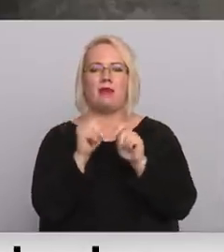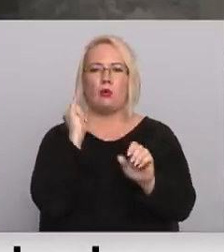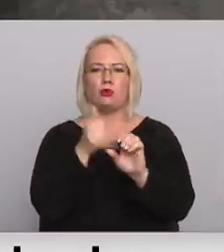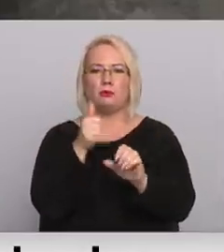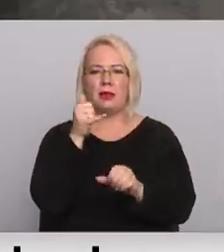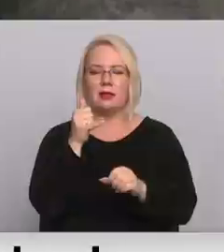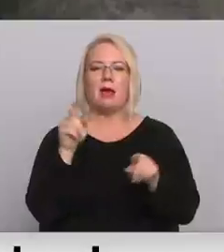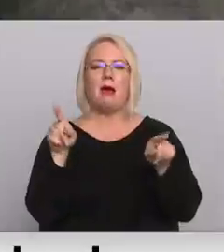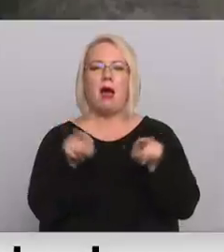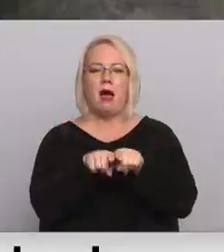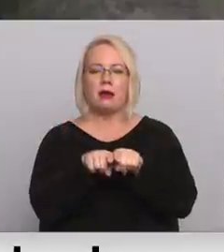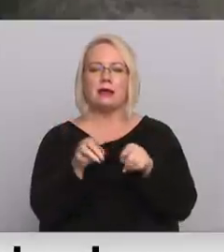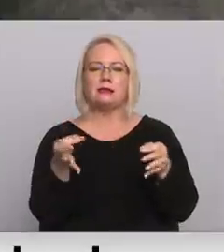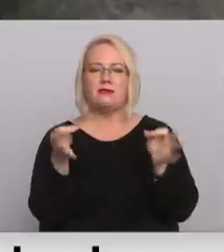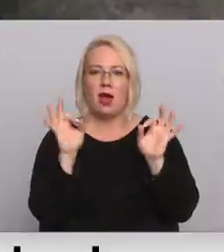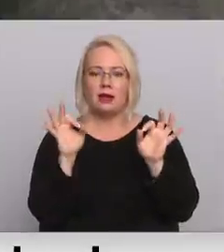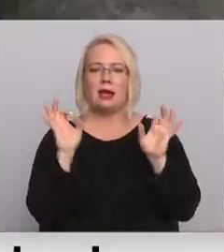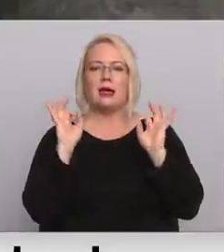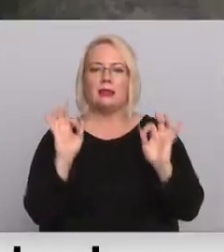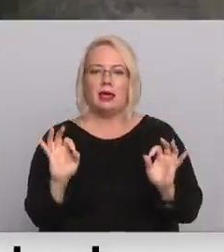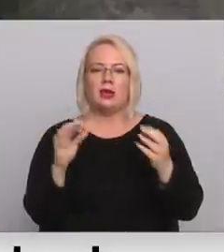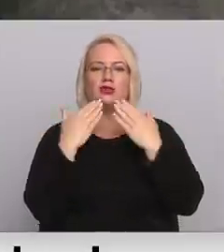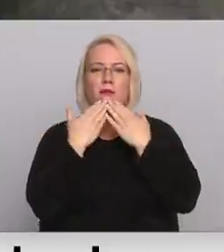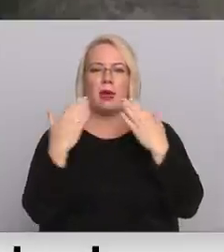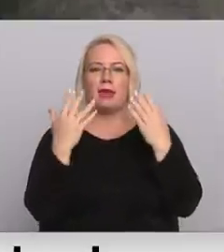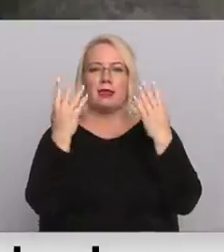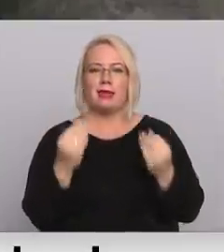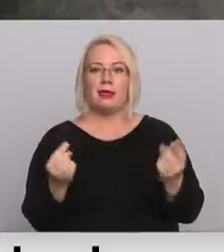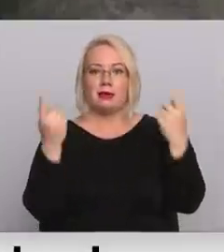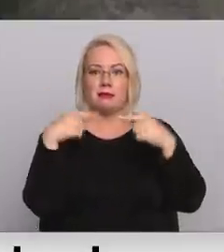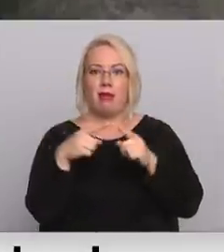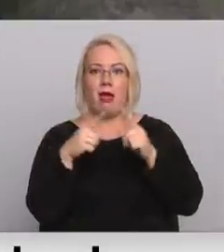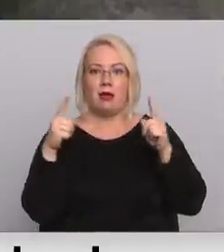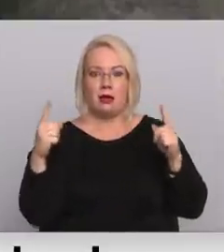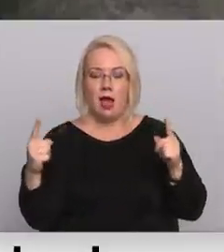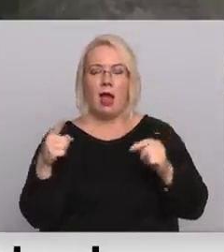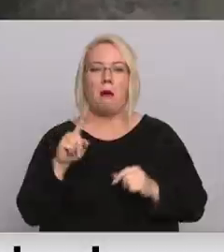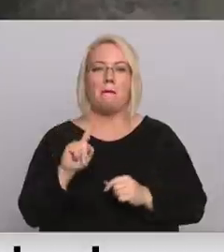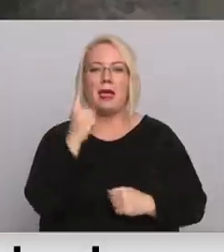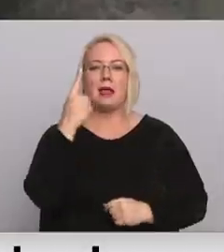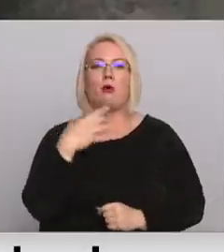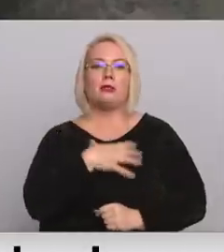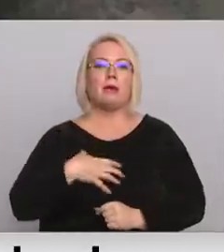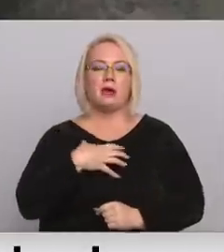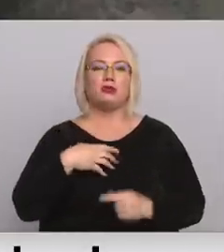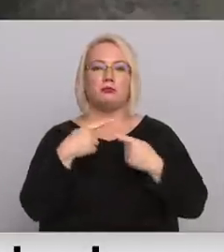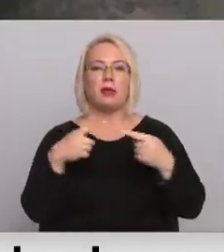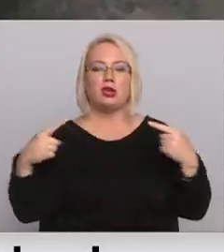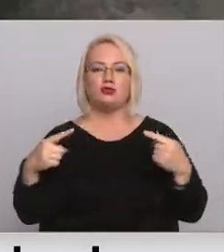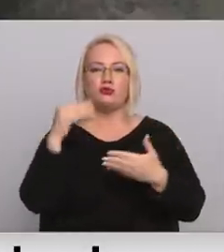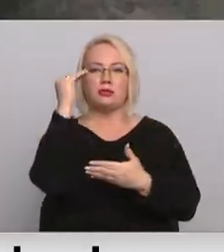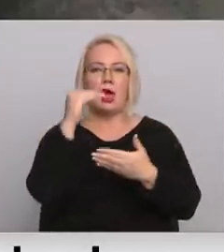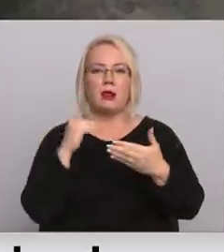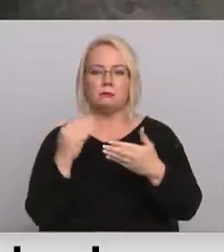svarīgi ir izcelt to, ka tieši pēdējās dienas laikā šīs pirmo nepieciešamības preču saraksts tika